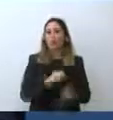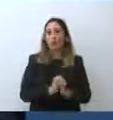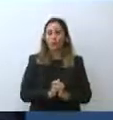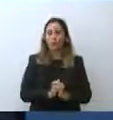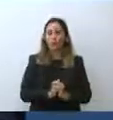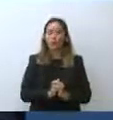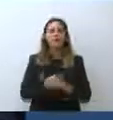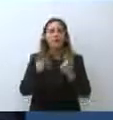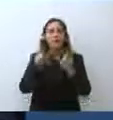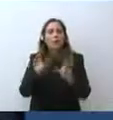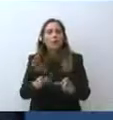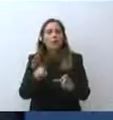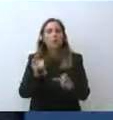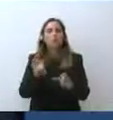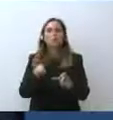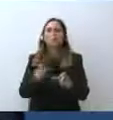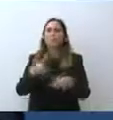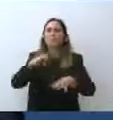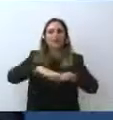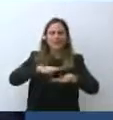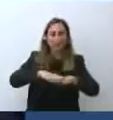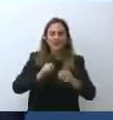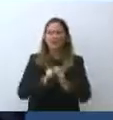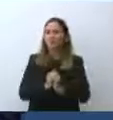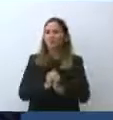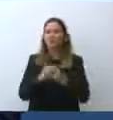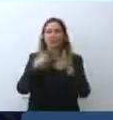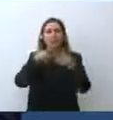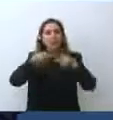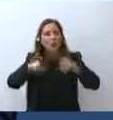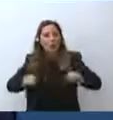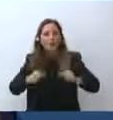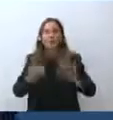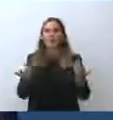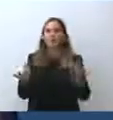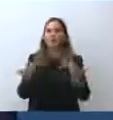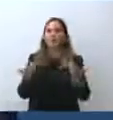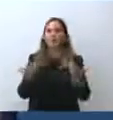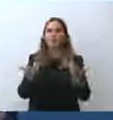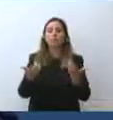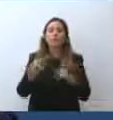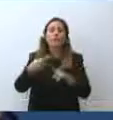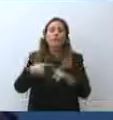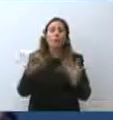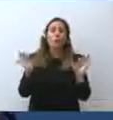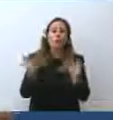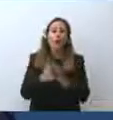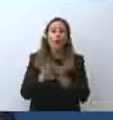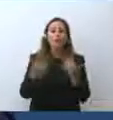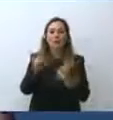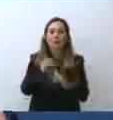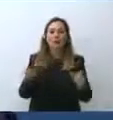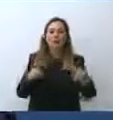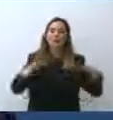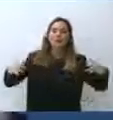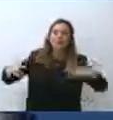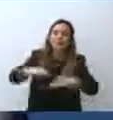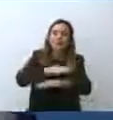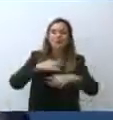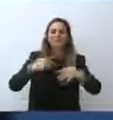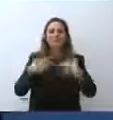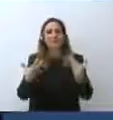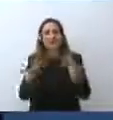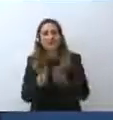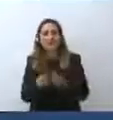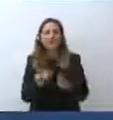carattere linguistico, la matematica, ma anche il ritorno del vivere assieme, perché la scuola è anche il vivere assieme e